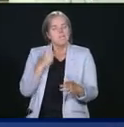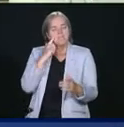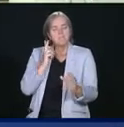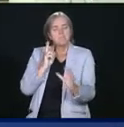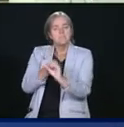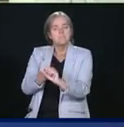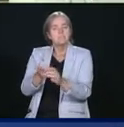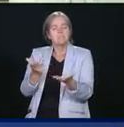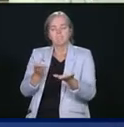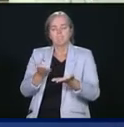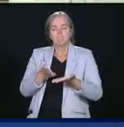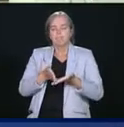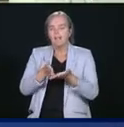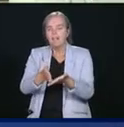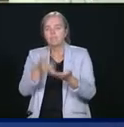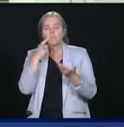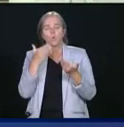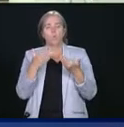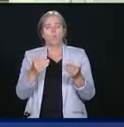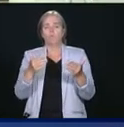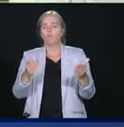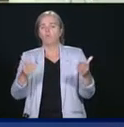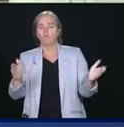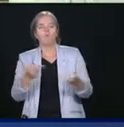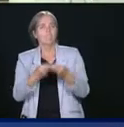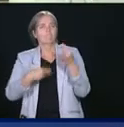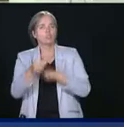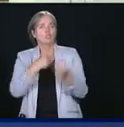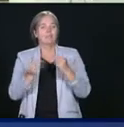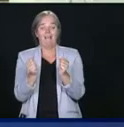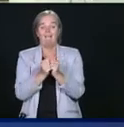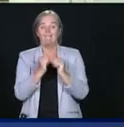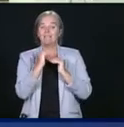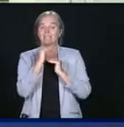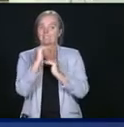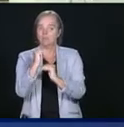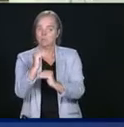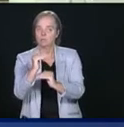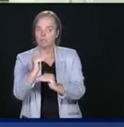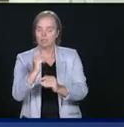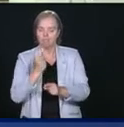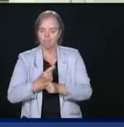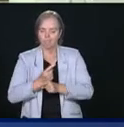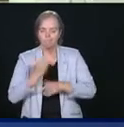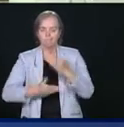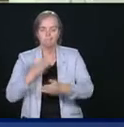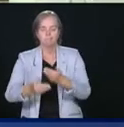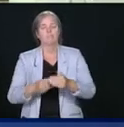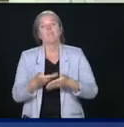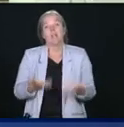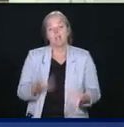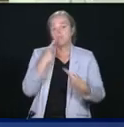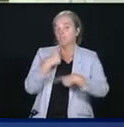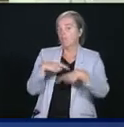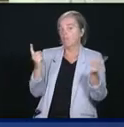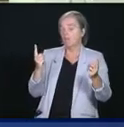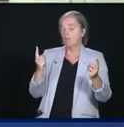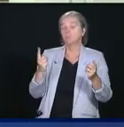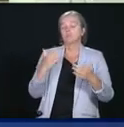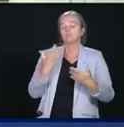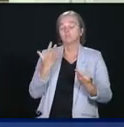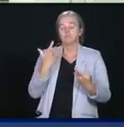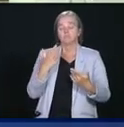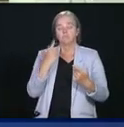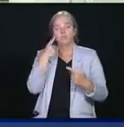efficace de l'économie. Et aujourd'hui, nous montrons un premier pas en avant avec un soutien aux municipalités qui font face à